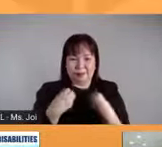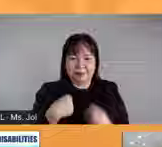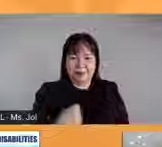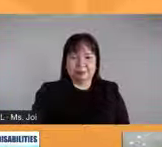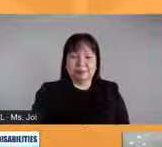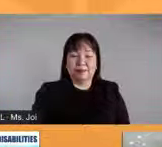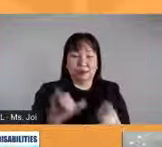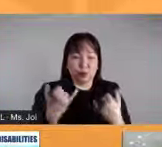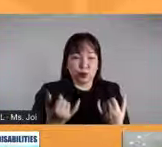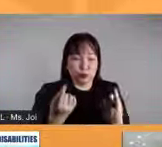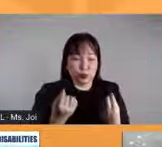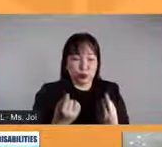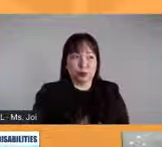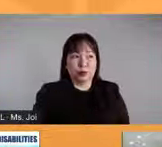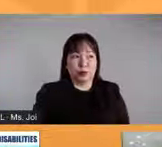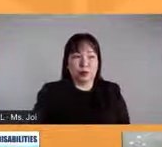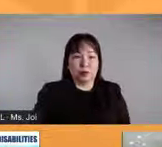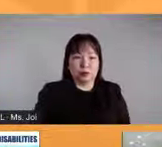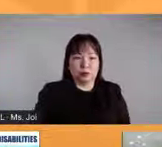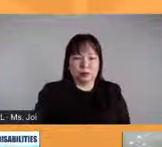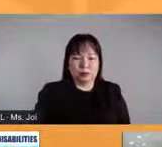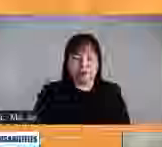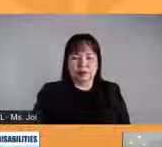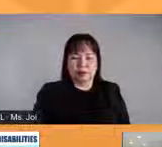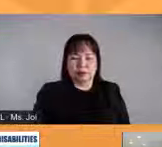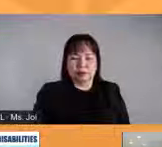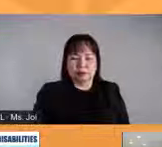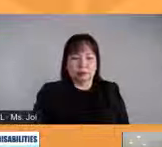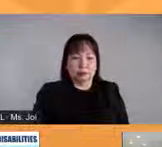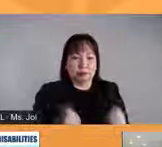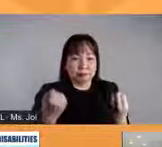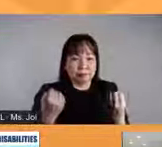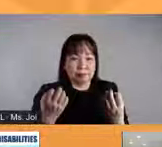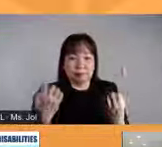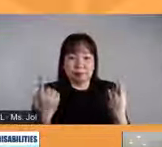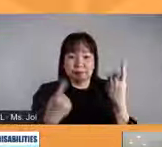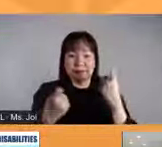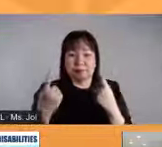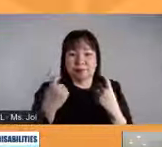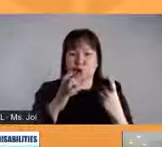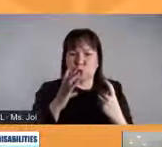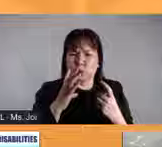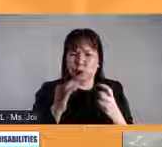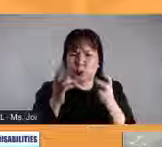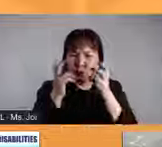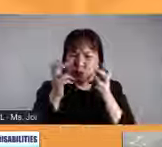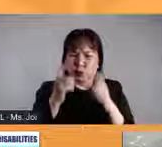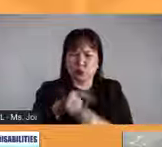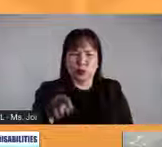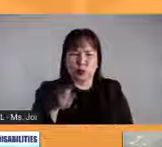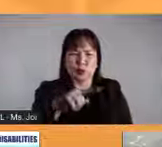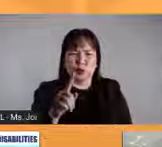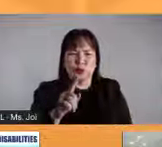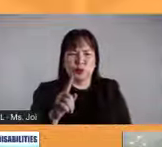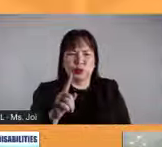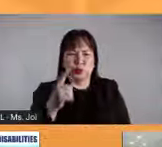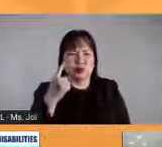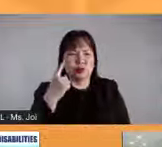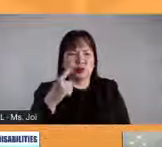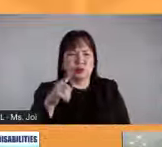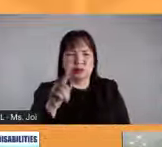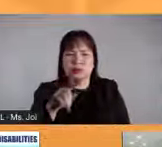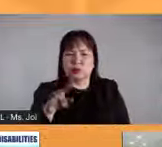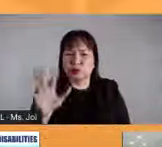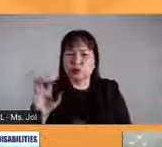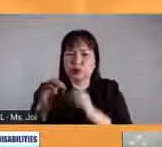Nahin po, maaaring nagtatanong yung mga nakikinig at nalunood sa atin, ano-ano po kaya yung misyon at gawain ng